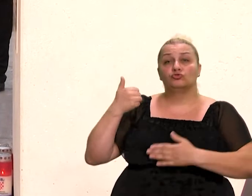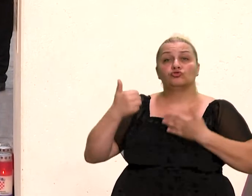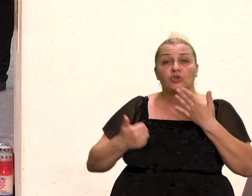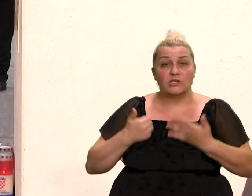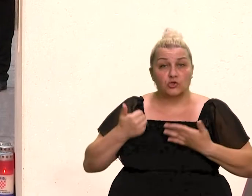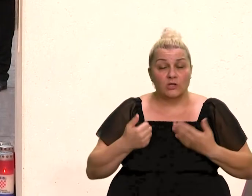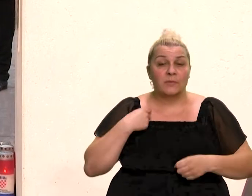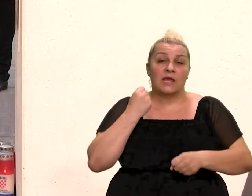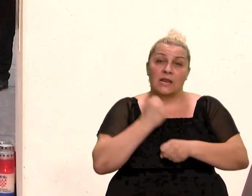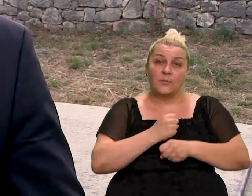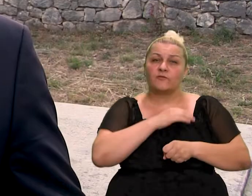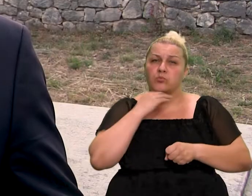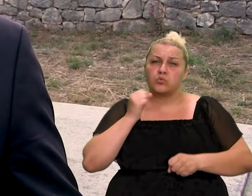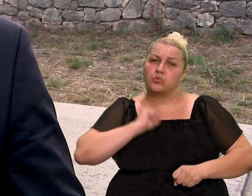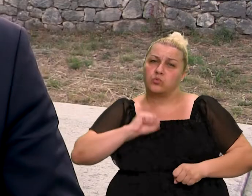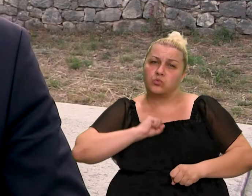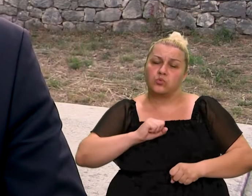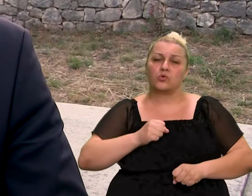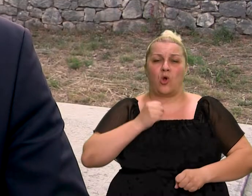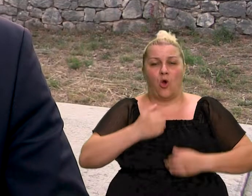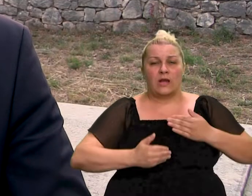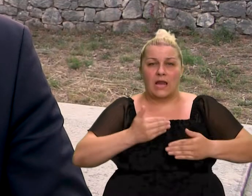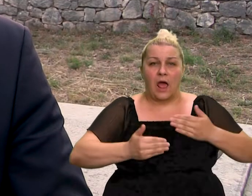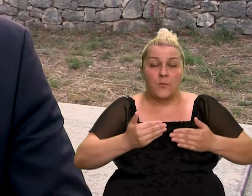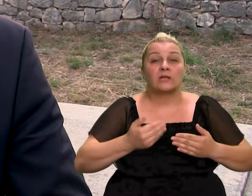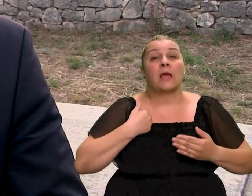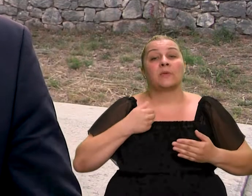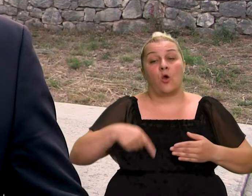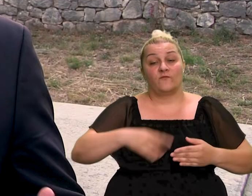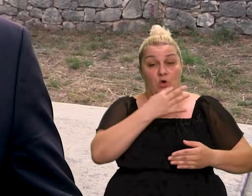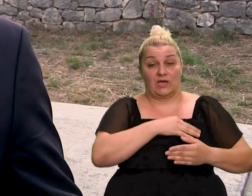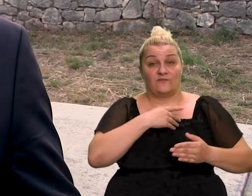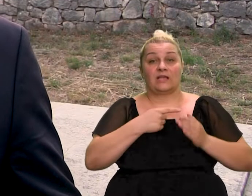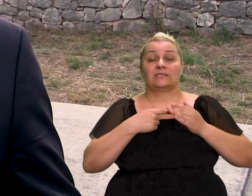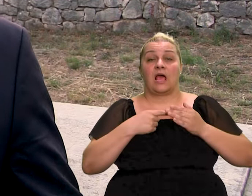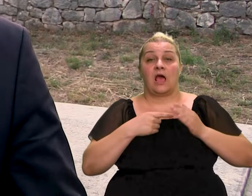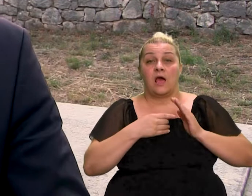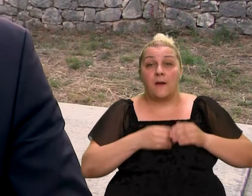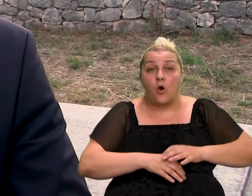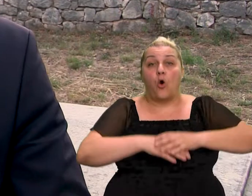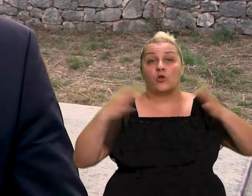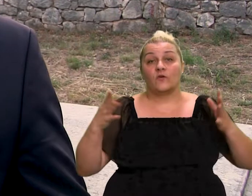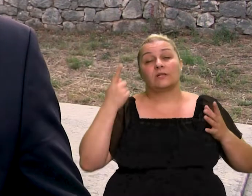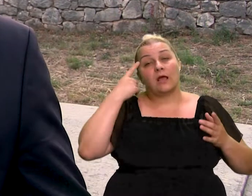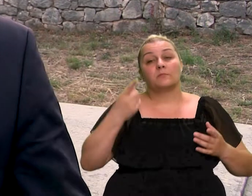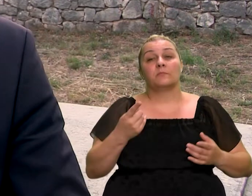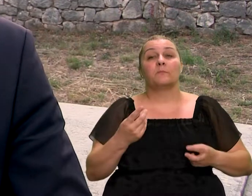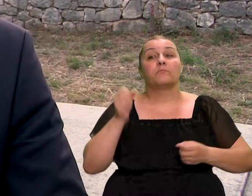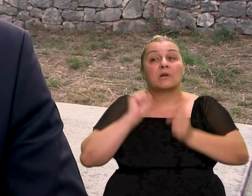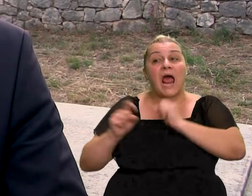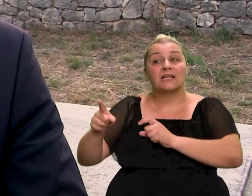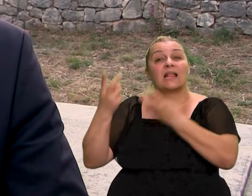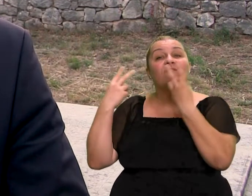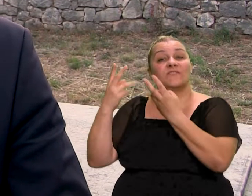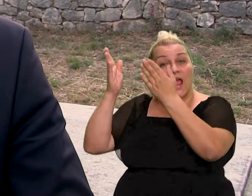napore upravo u svijetlu da u hrvatskom društvu spostavimo ozračje gdje su hrvatski branitelji poštovani i